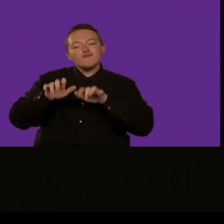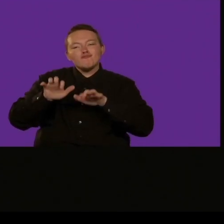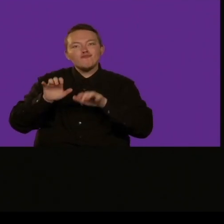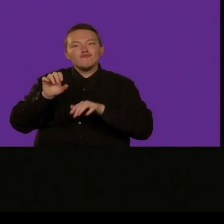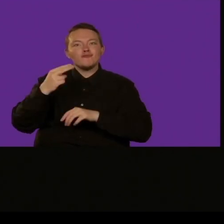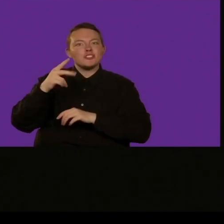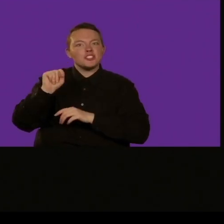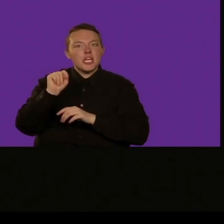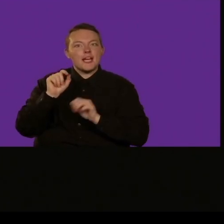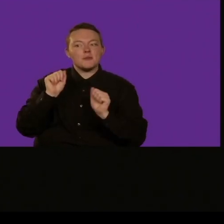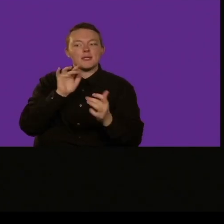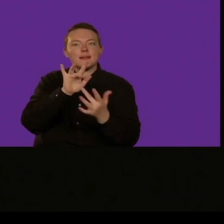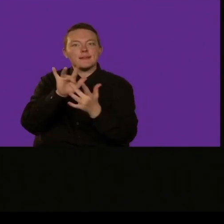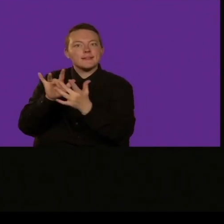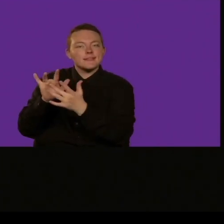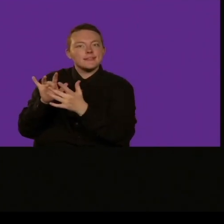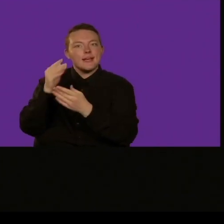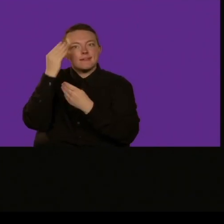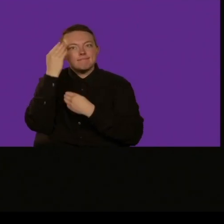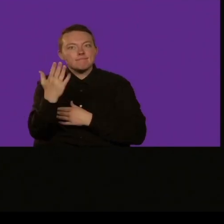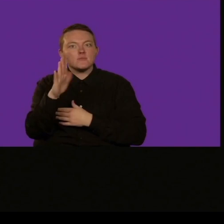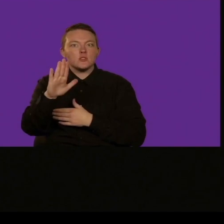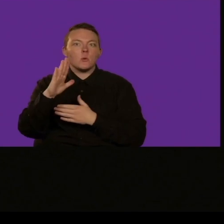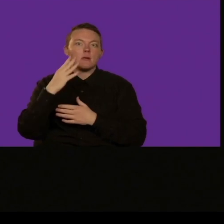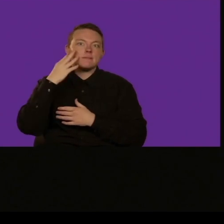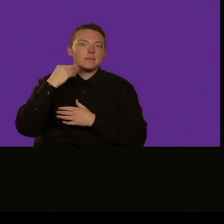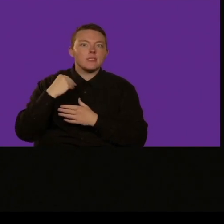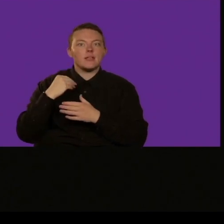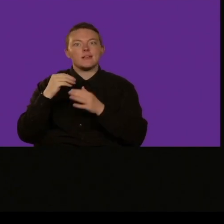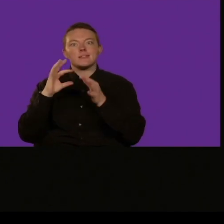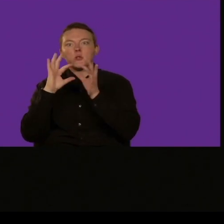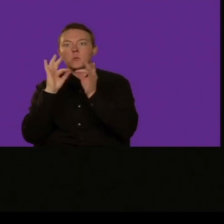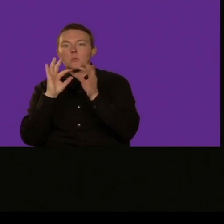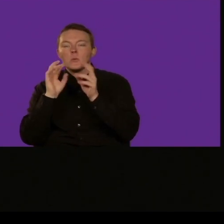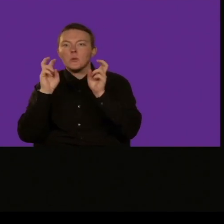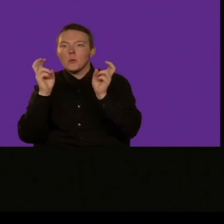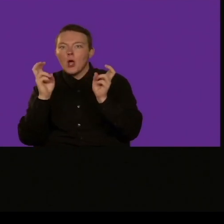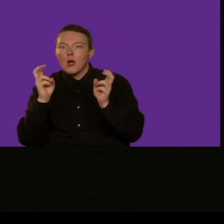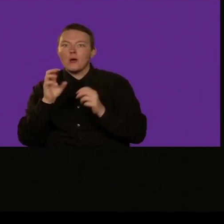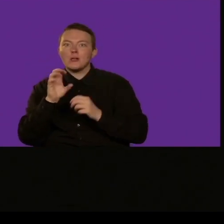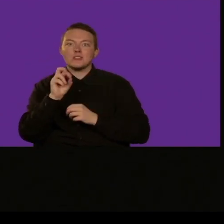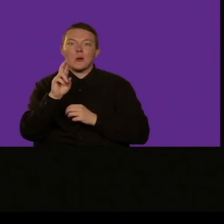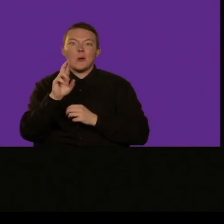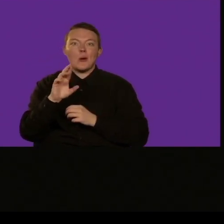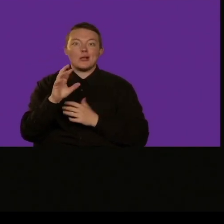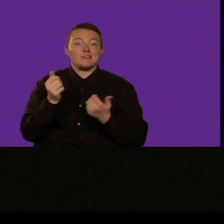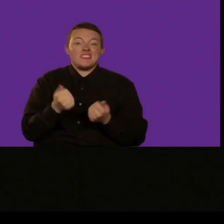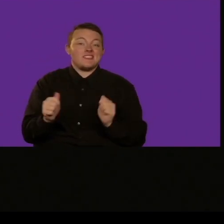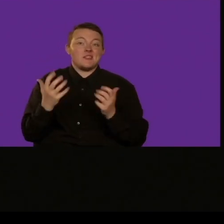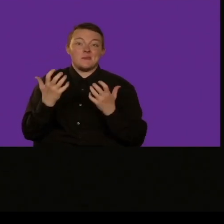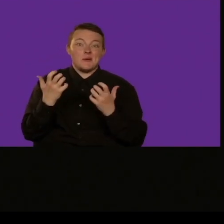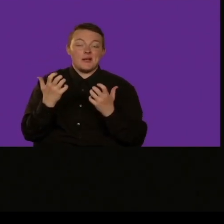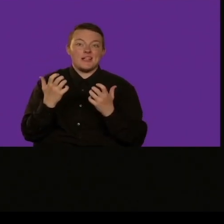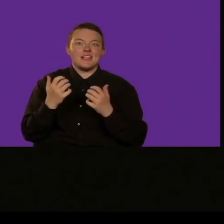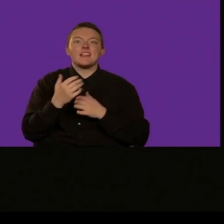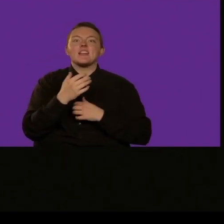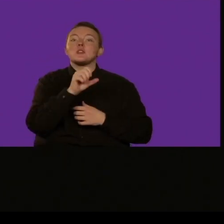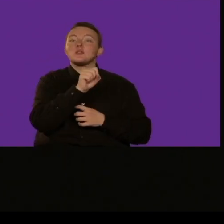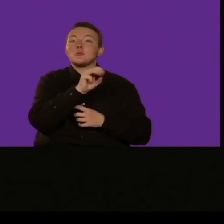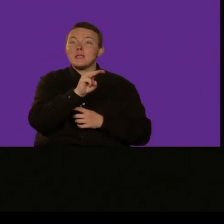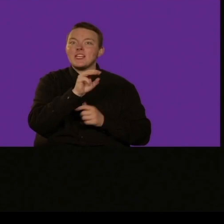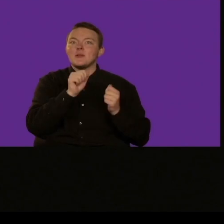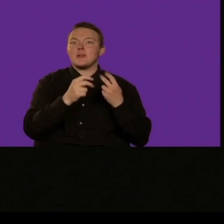demo o se avete domande tecniche se possiamo aiutarvi benvenuti benvenuti siano le vostre domande quindi